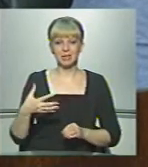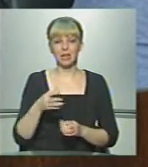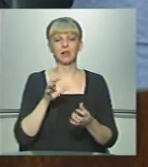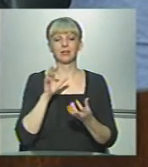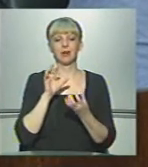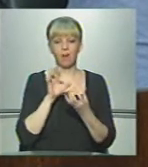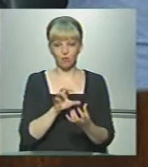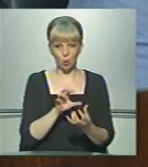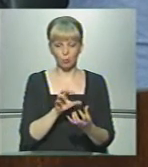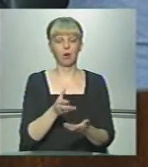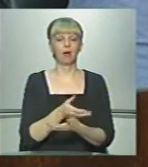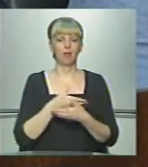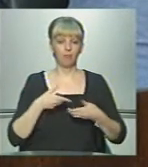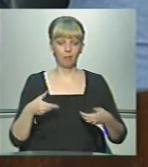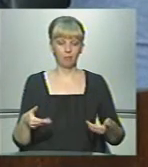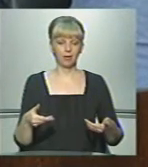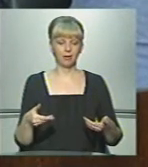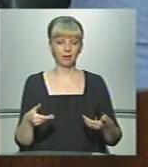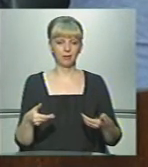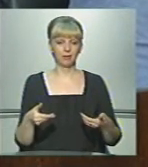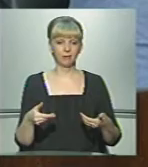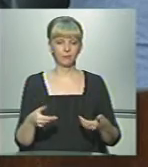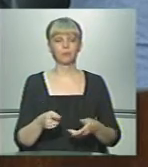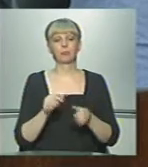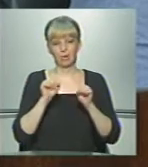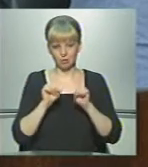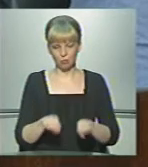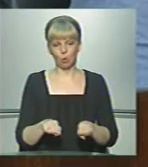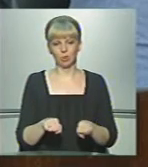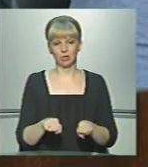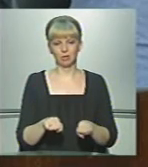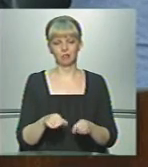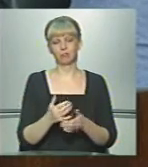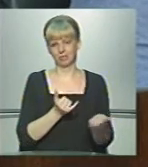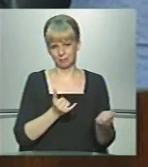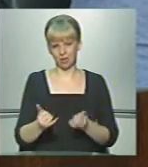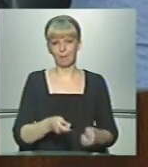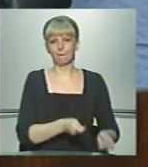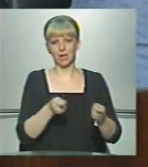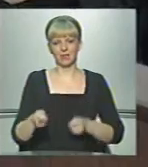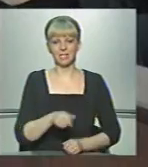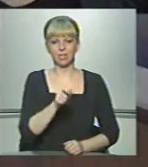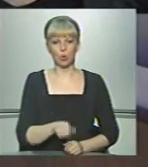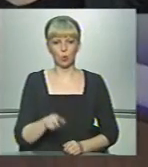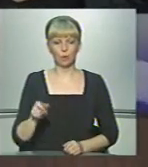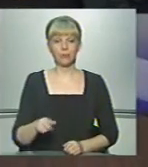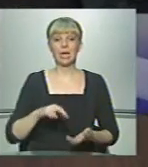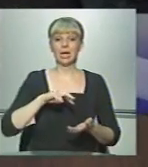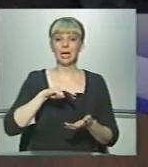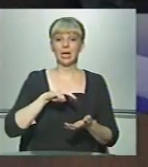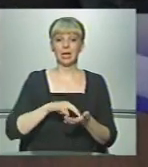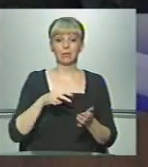автобусів, ми змогли би забезпечити перевезення людей. Стратегія